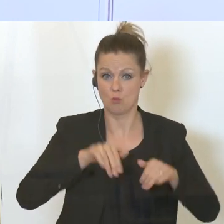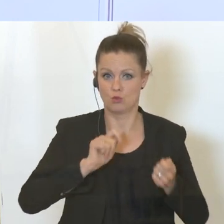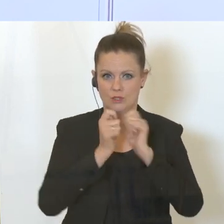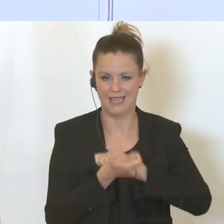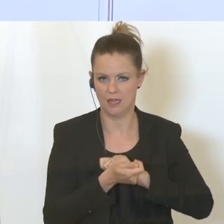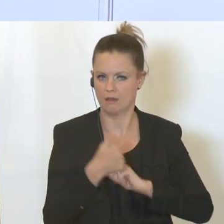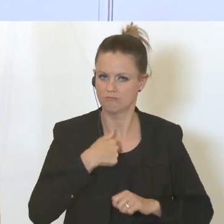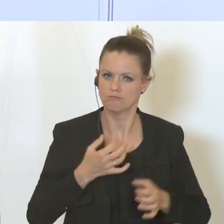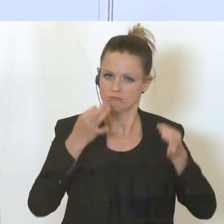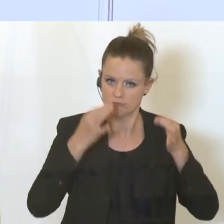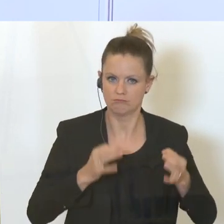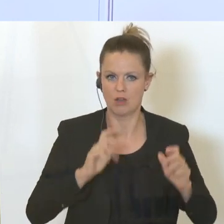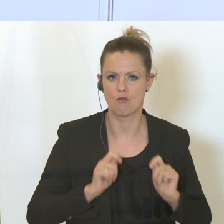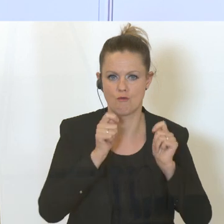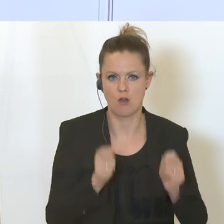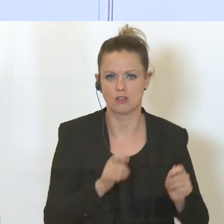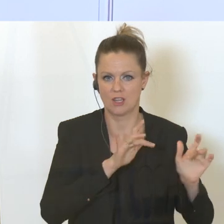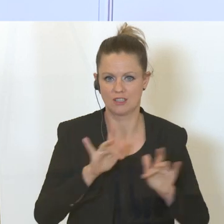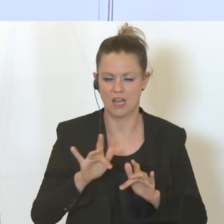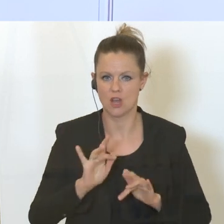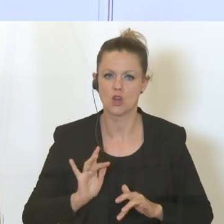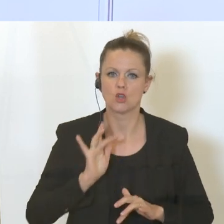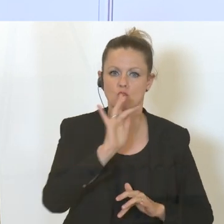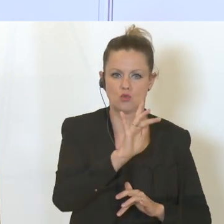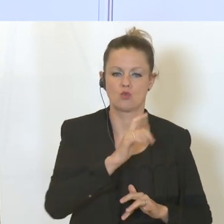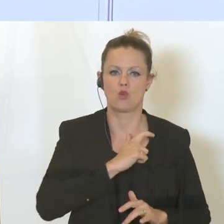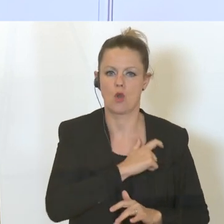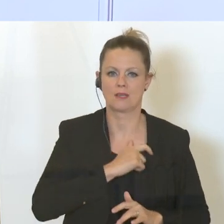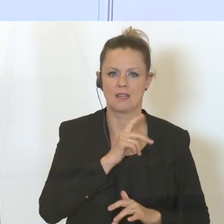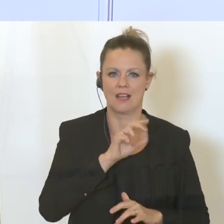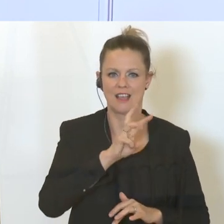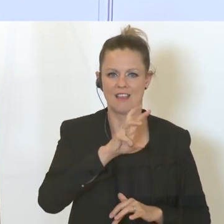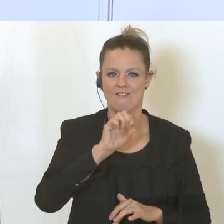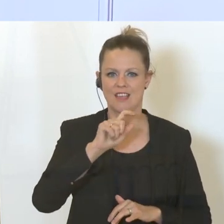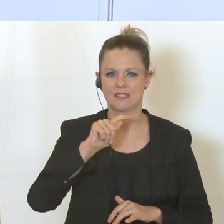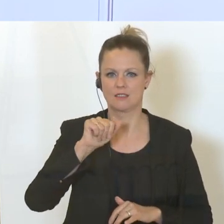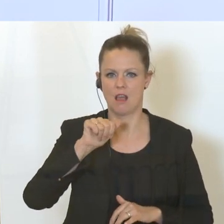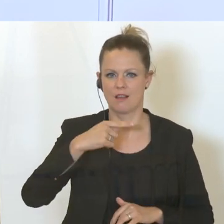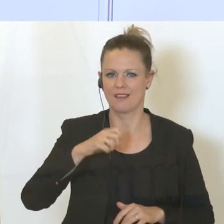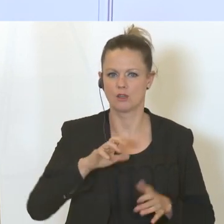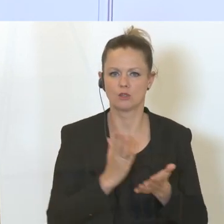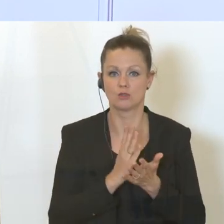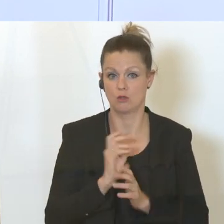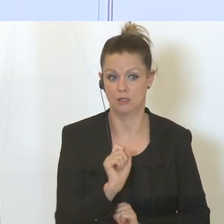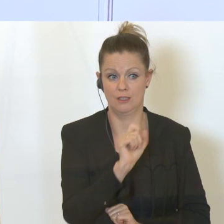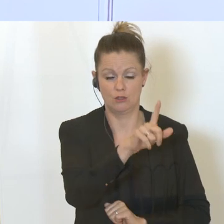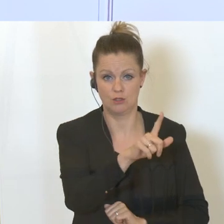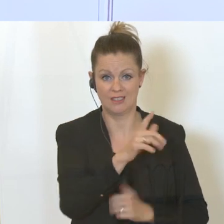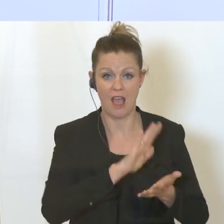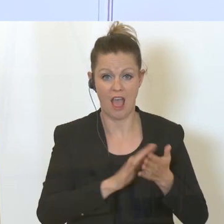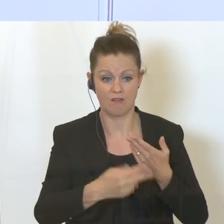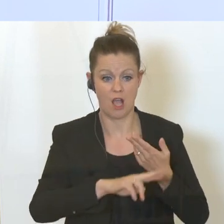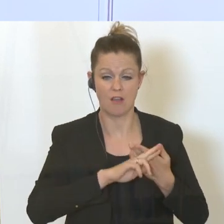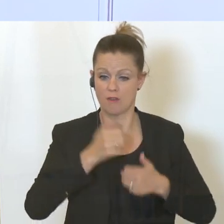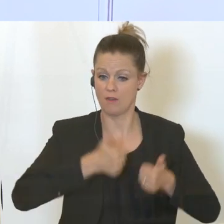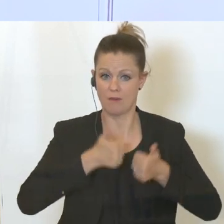ganz konkret Vorschläge an die Kommissarin Westager geschickt und es reicht hier nicht einfach zu antworten, dass